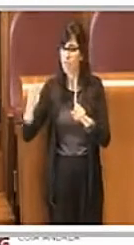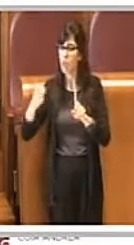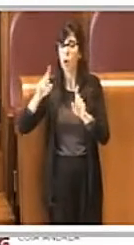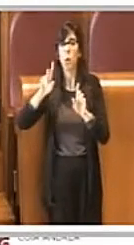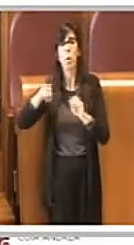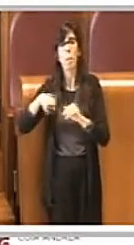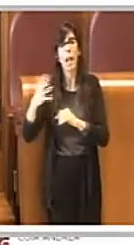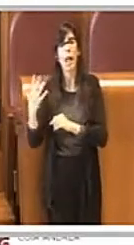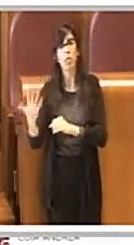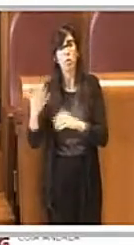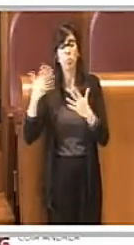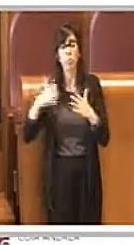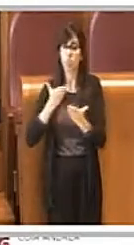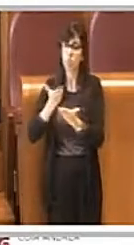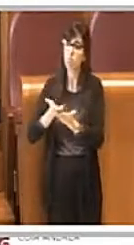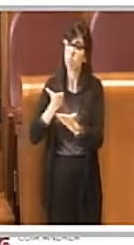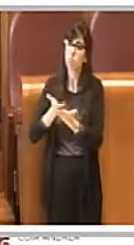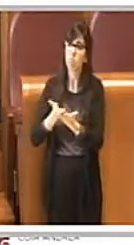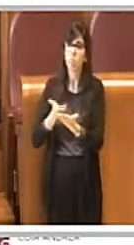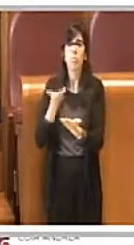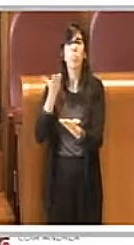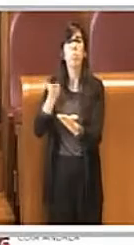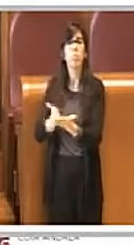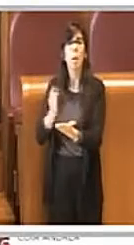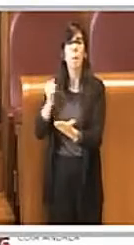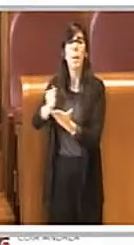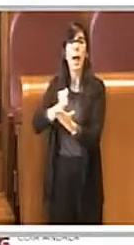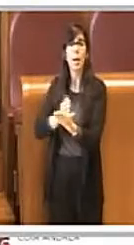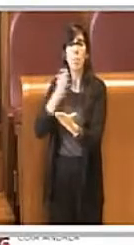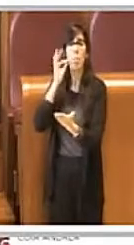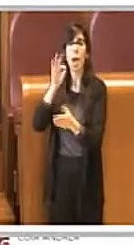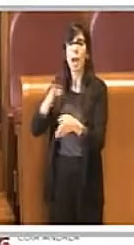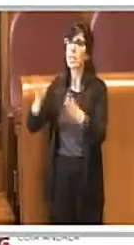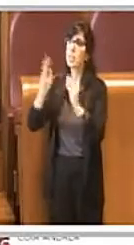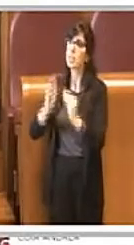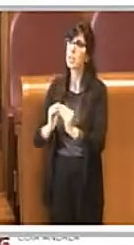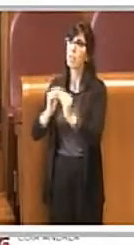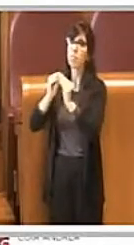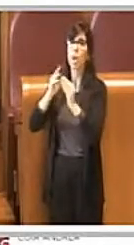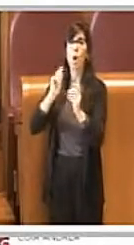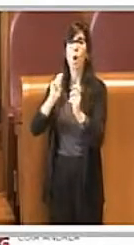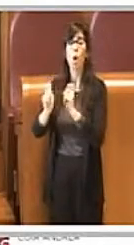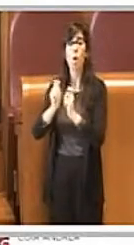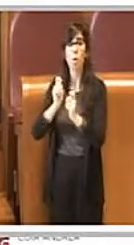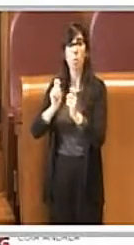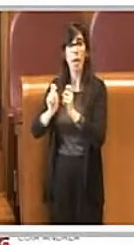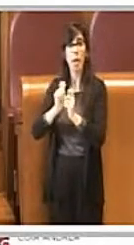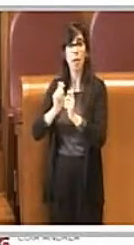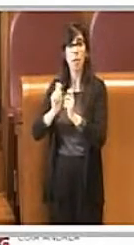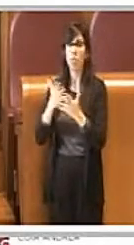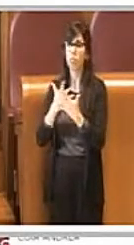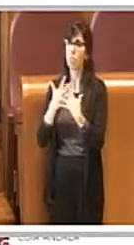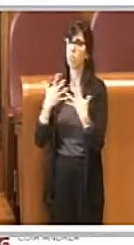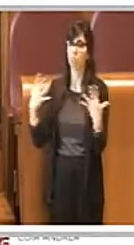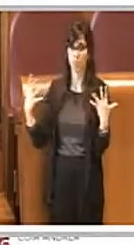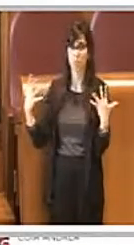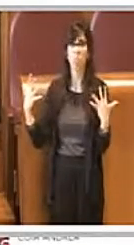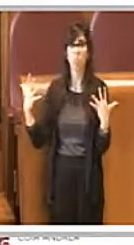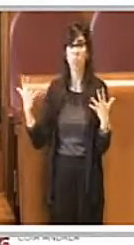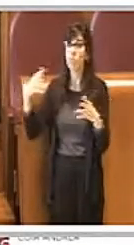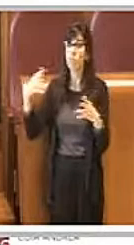domande di permessi volte a realizzare un edificio commerciale di grandi dimensioni,